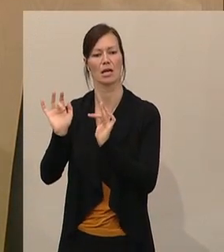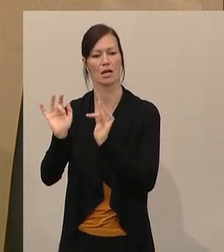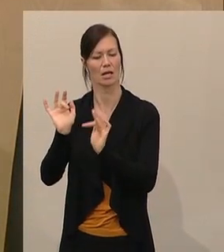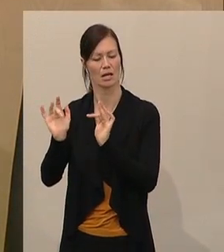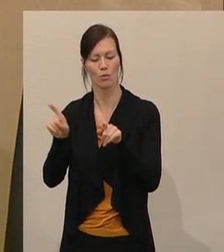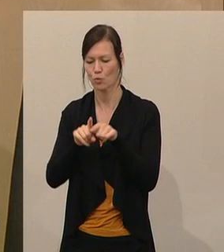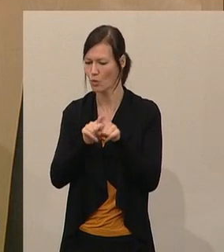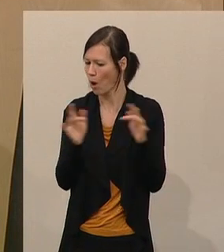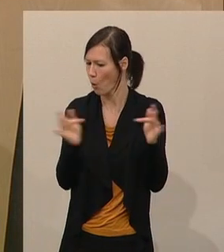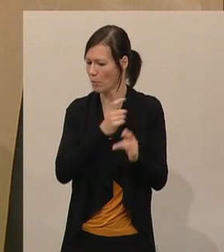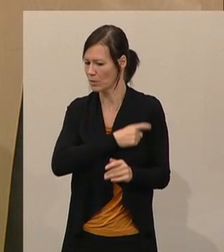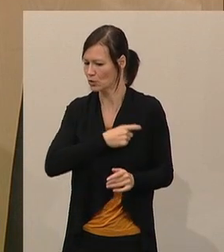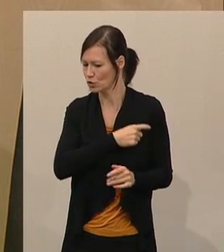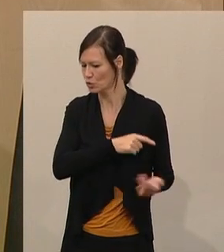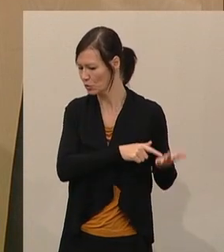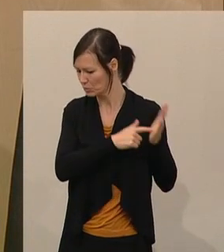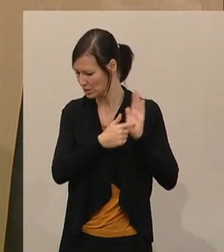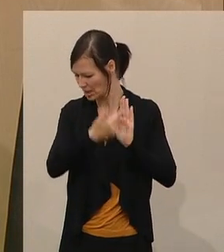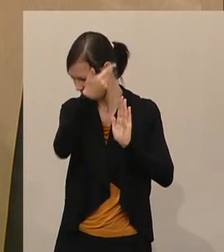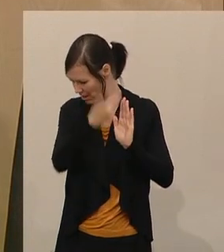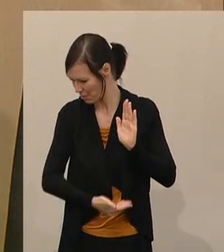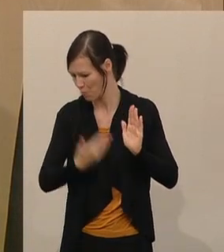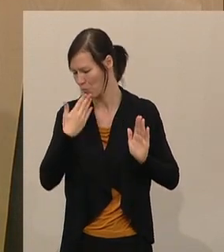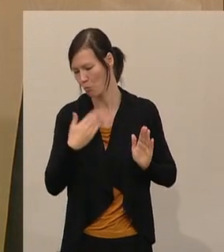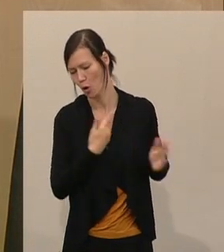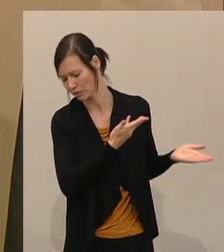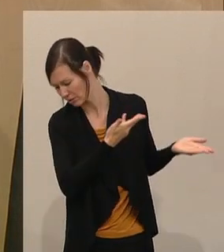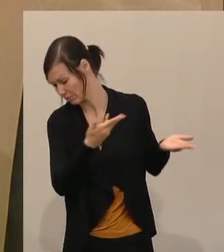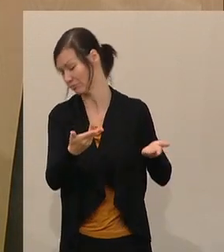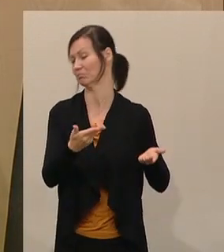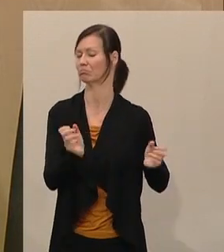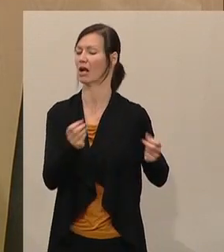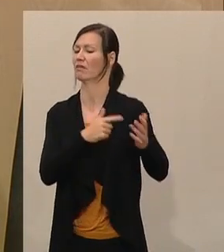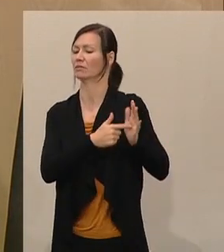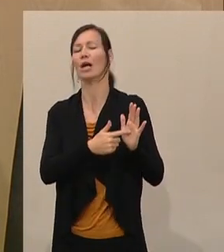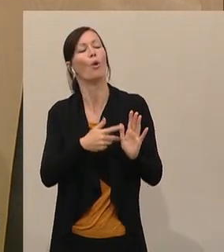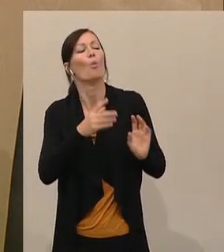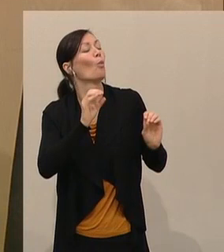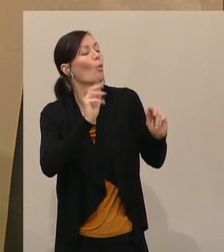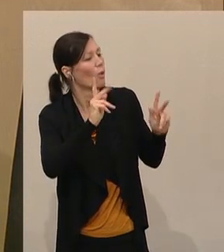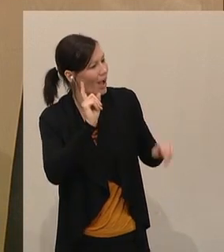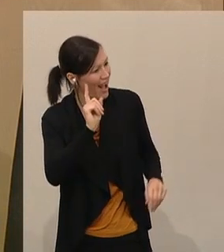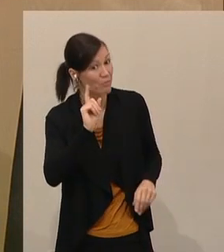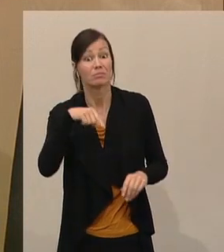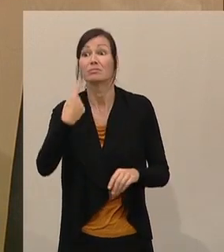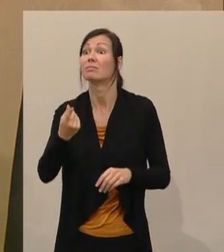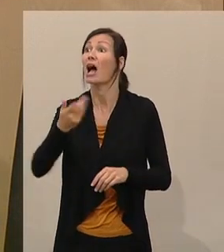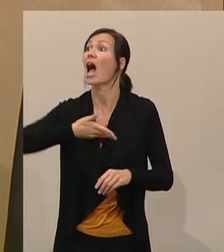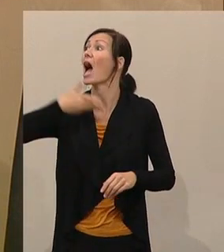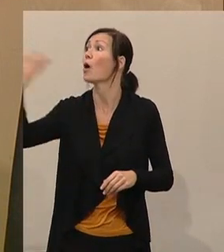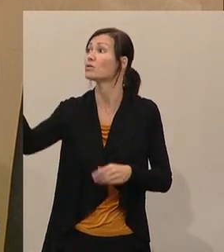zu bieten. Das ist durchaus auch legitim, aber man sollte es auch aufzeigen. Und wenn dann vom Ausland hereingestrahute Zurufe